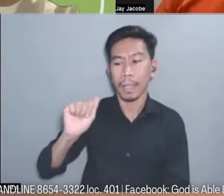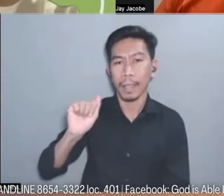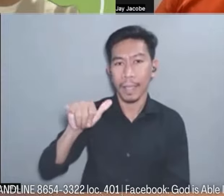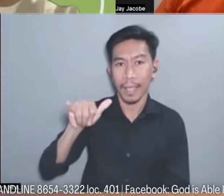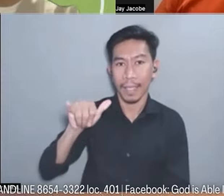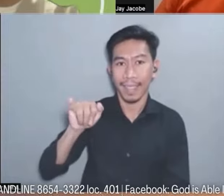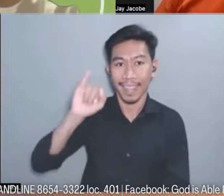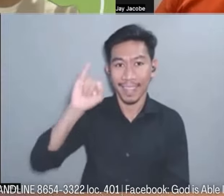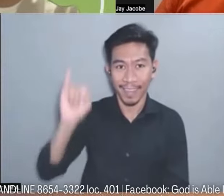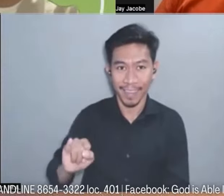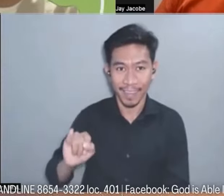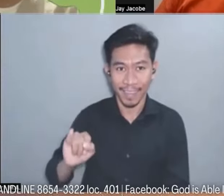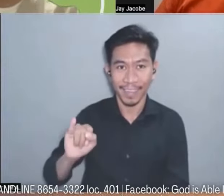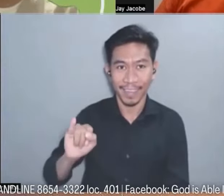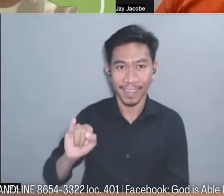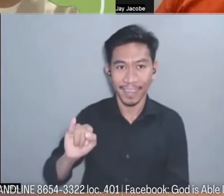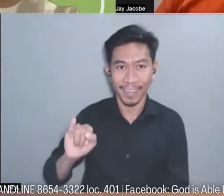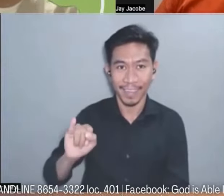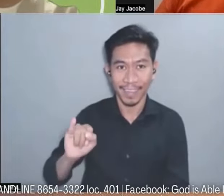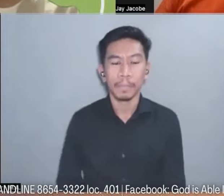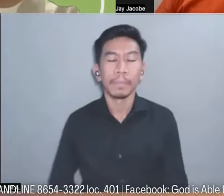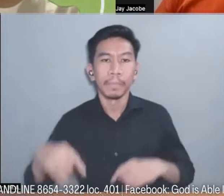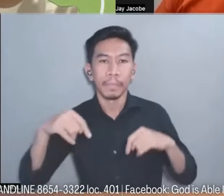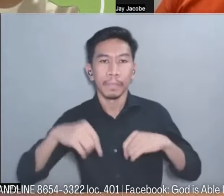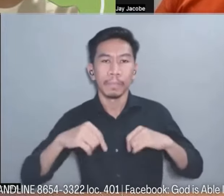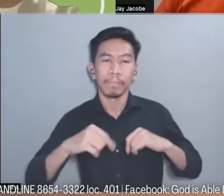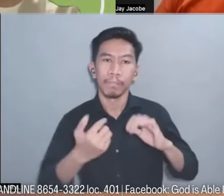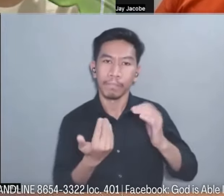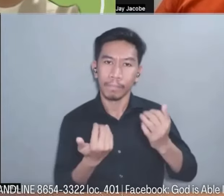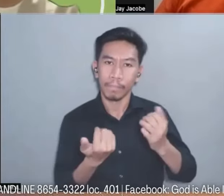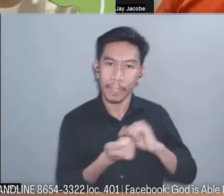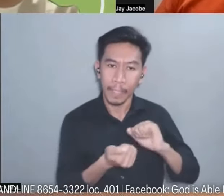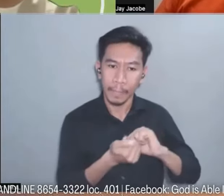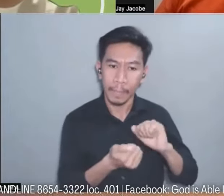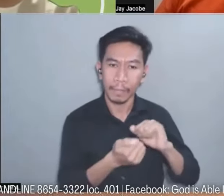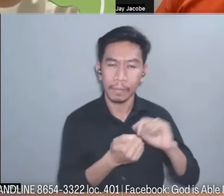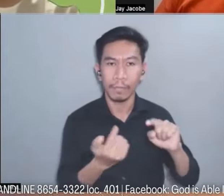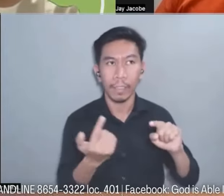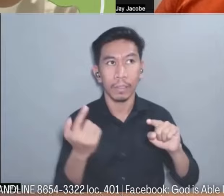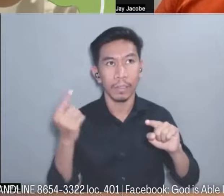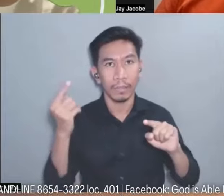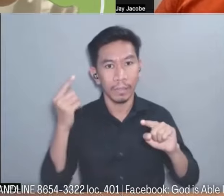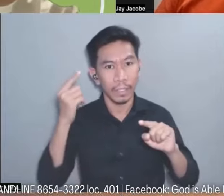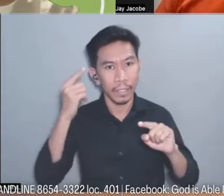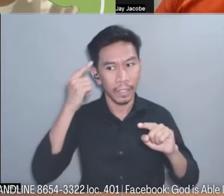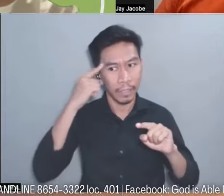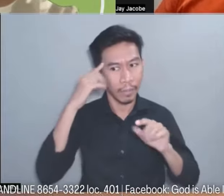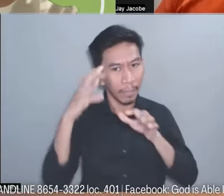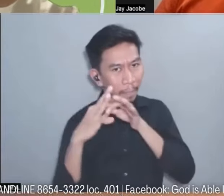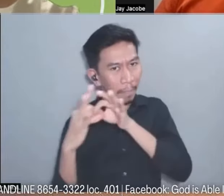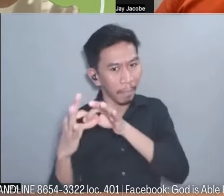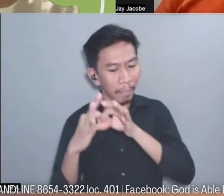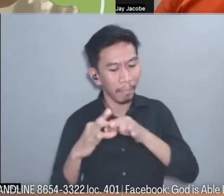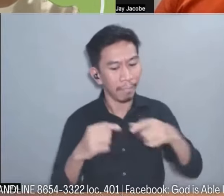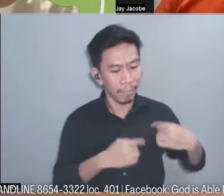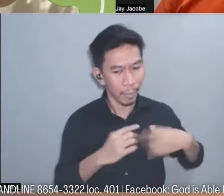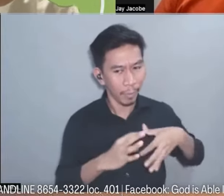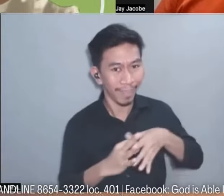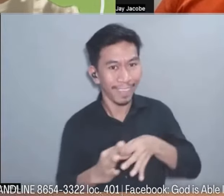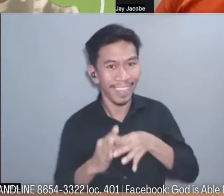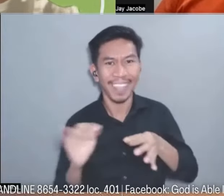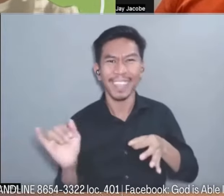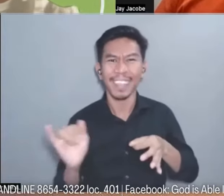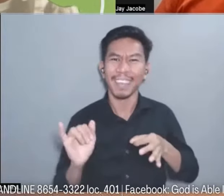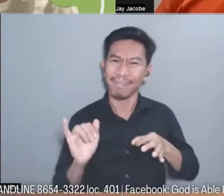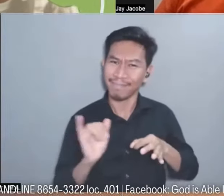atin pagsasama, hindi lang po sa isip at sa strukture. Sa puso po, magkadugtong po pala tayo. May God is able story po pala kayo, pastor.